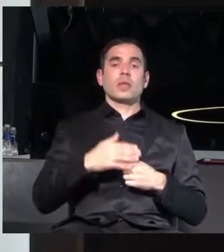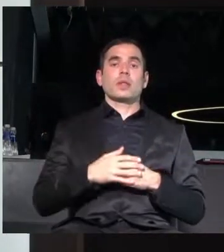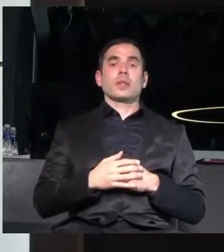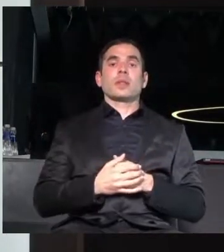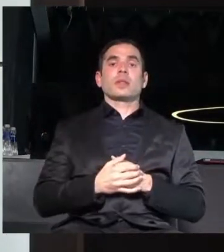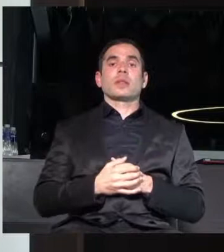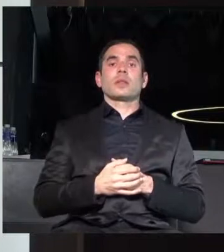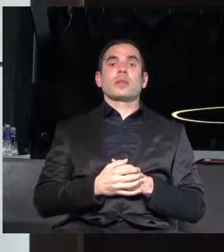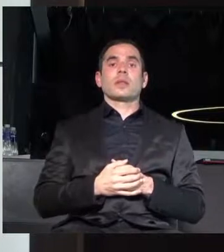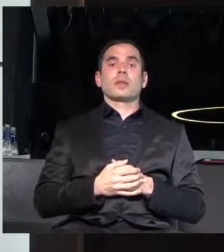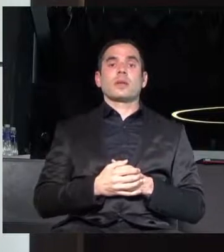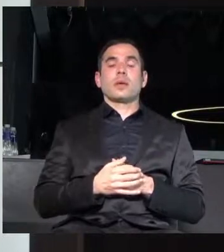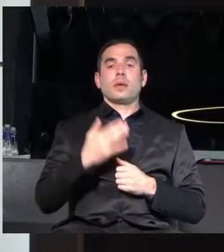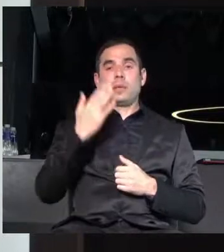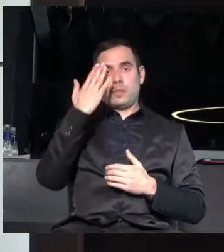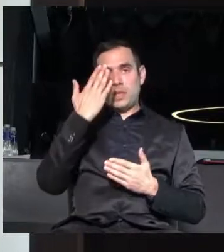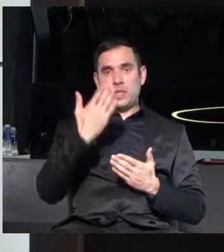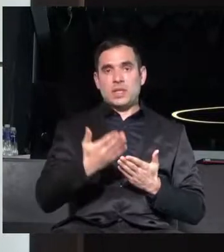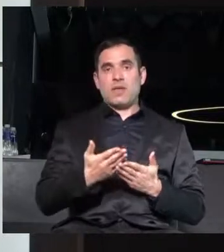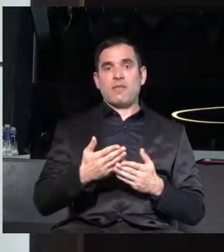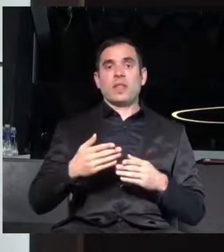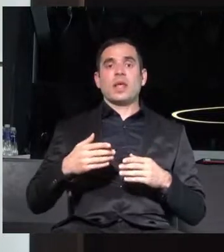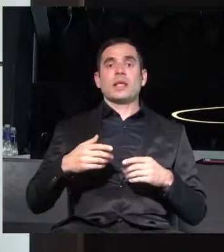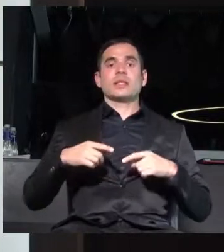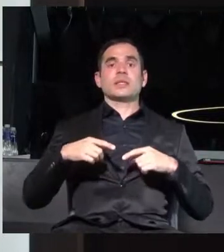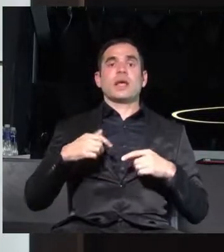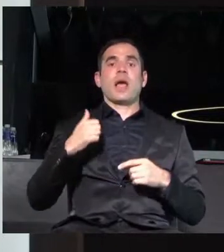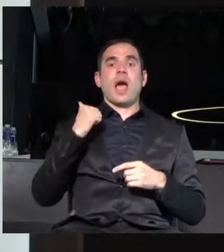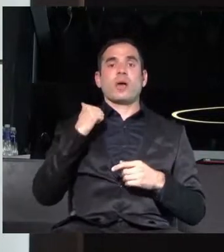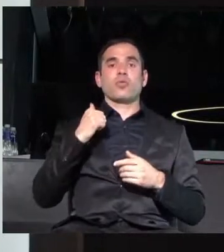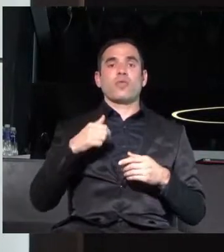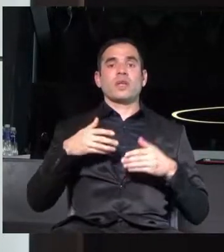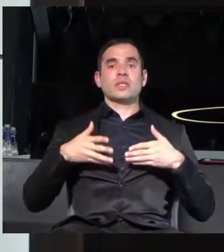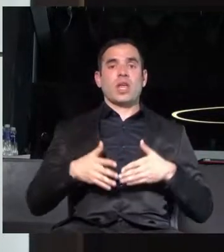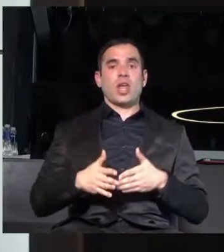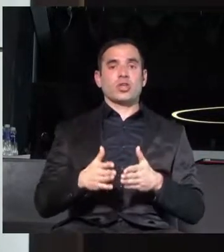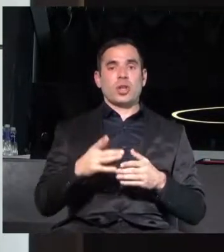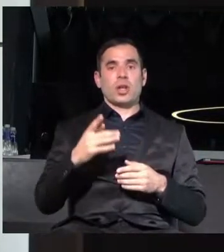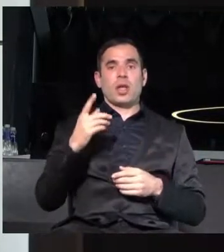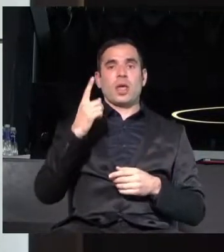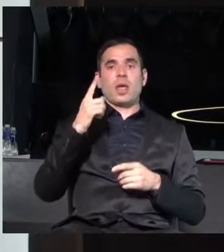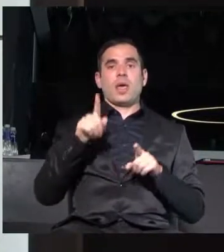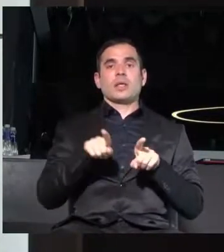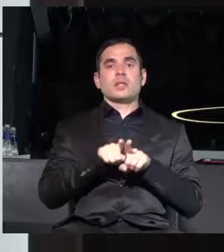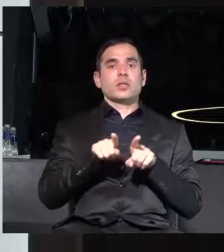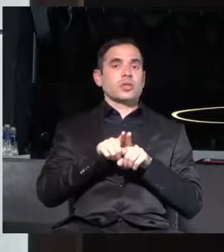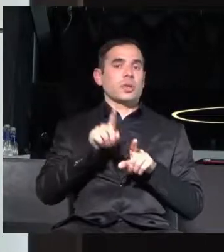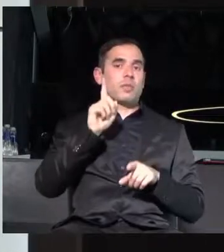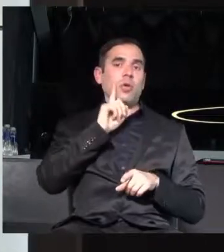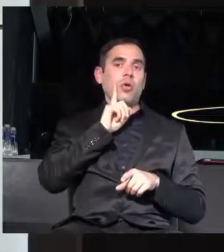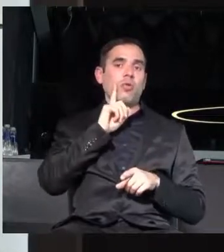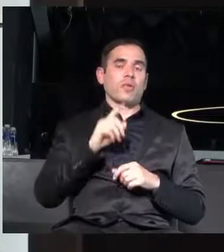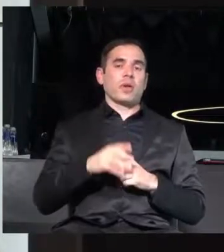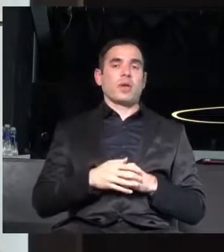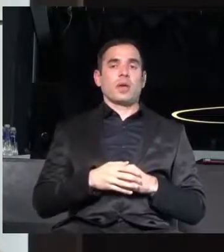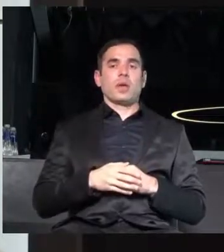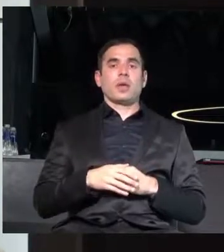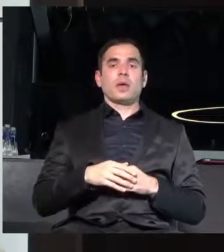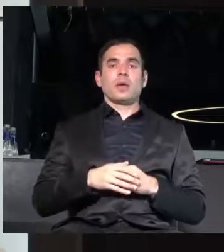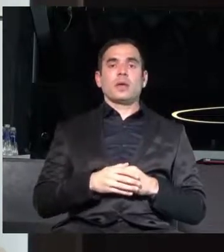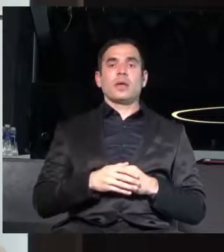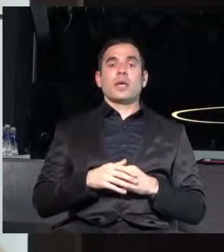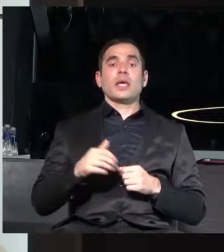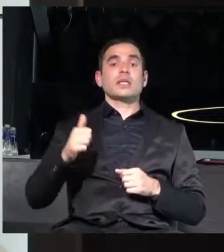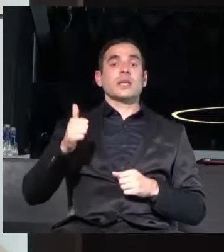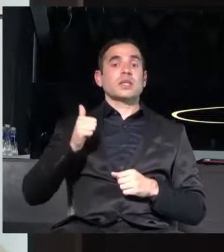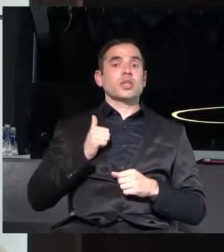признаване на брак, признаване на актове за раждане на деца на еднополови, двойки, дела за смяна на граждански пол и други дела за защита